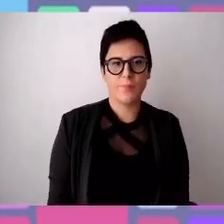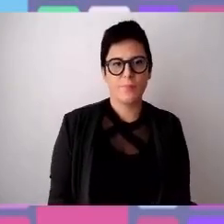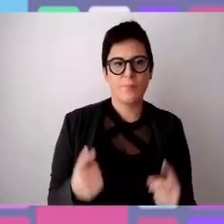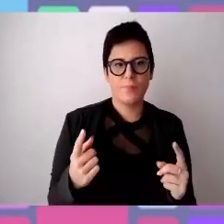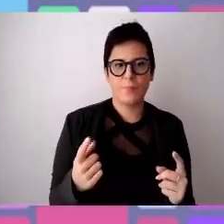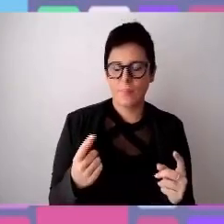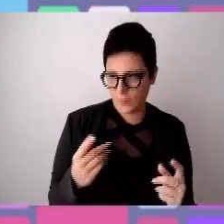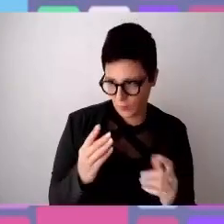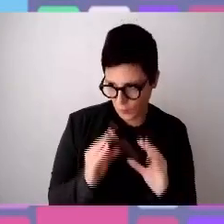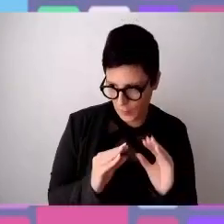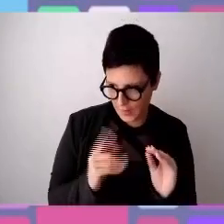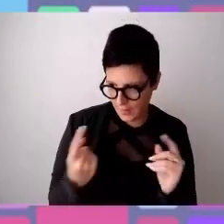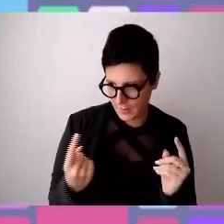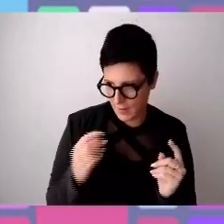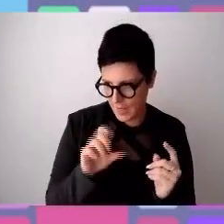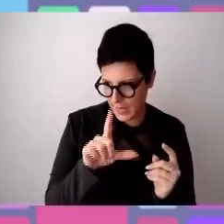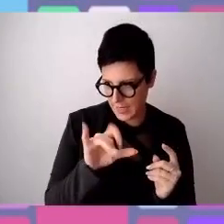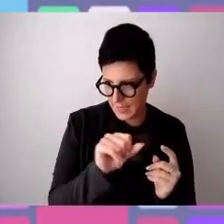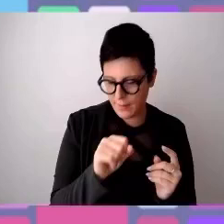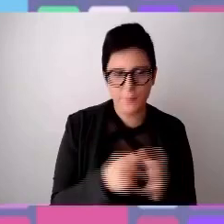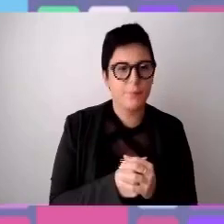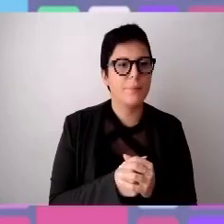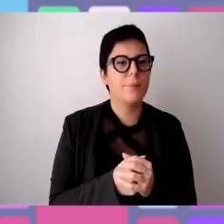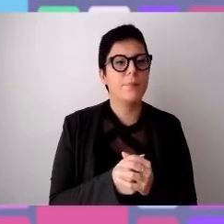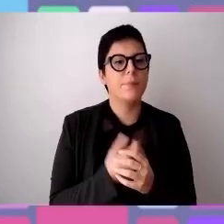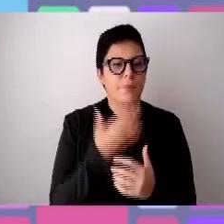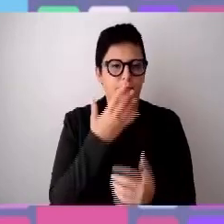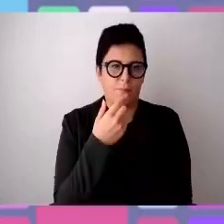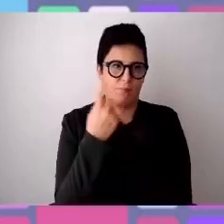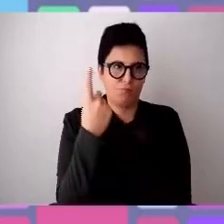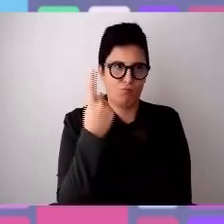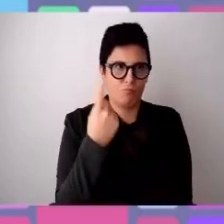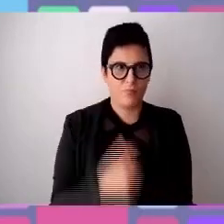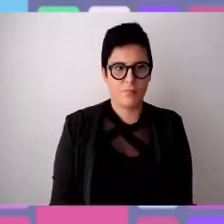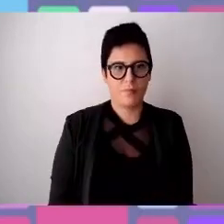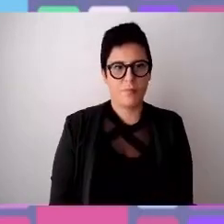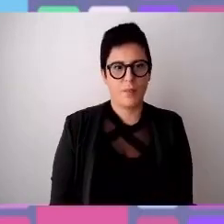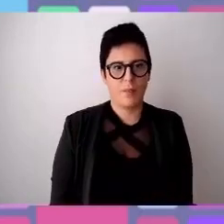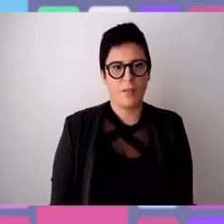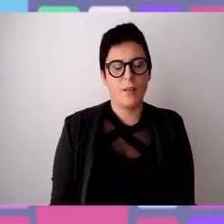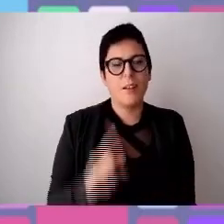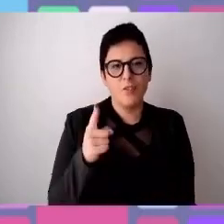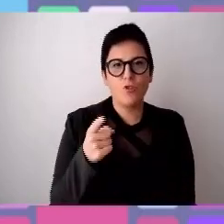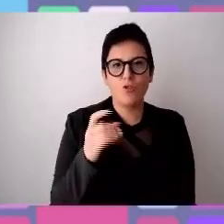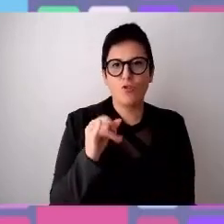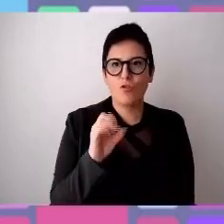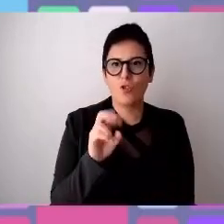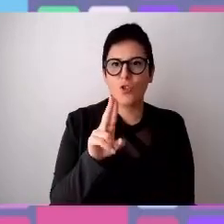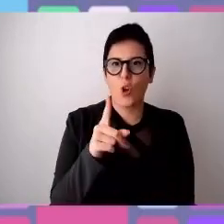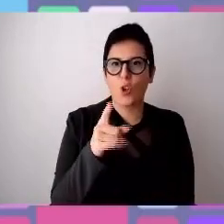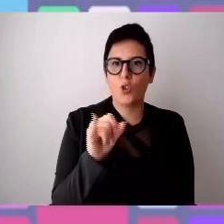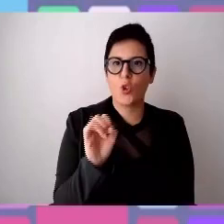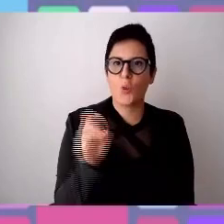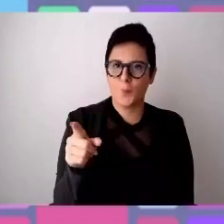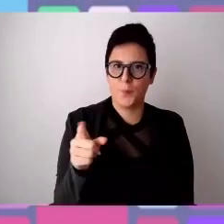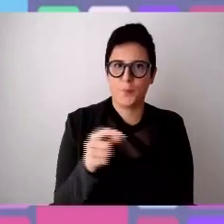sono ci sono io volevo prima un attimo Elisa se mi consenti chiedere a Giorgio porto della sua esperienza se dal punto di